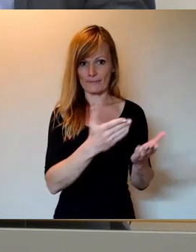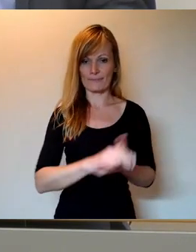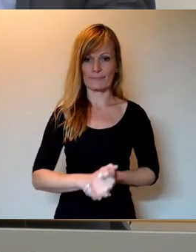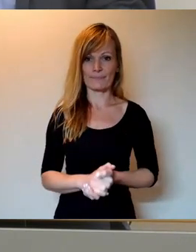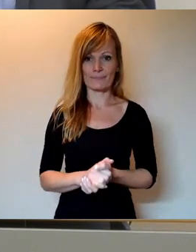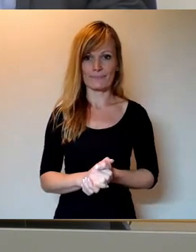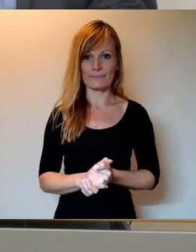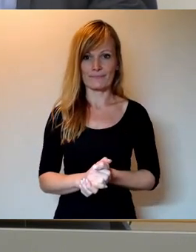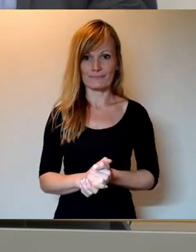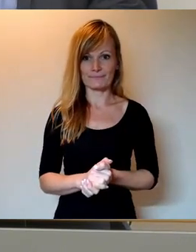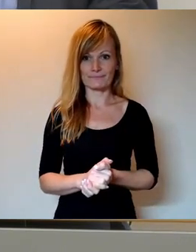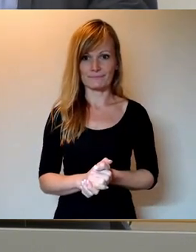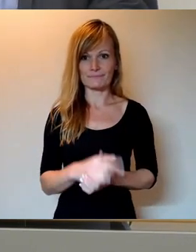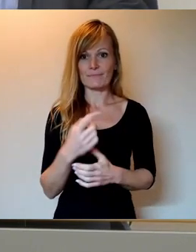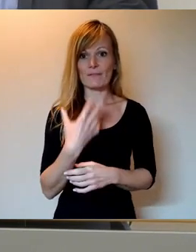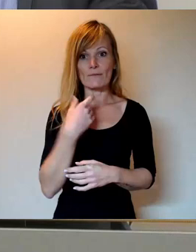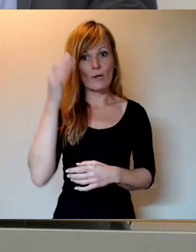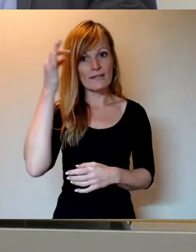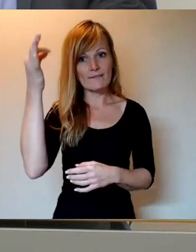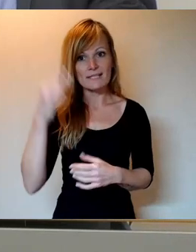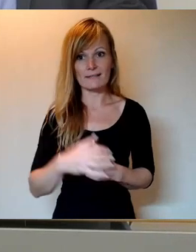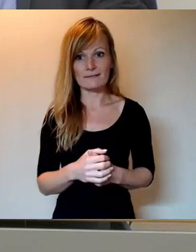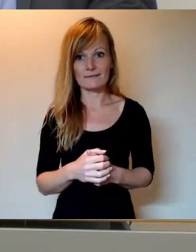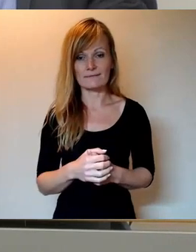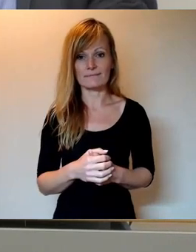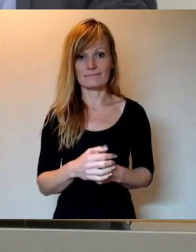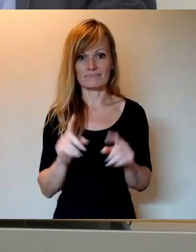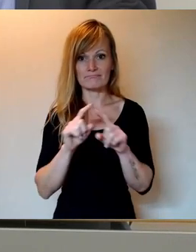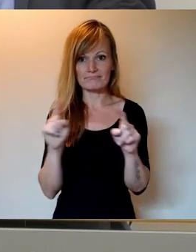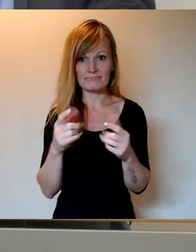Ja, wir wollen ja wissen, worüber wir reden dann.